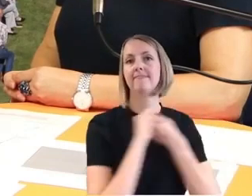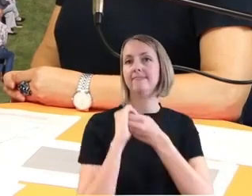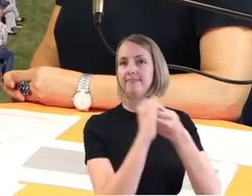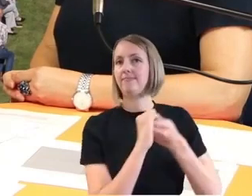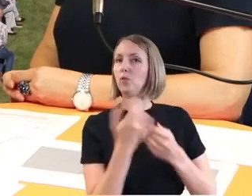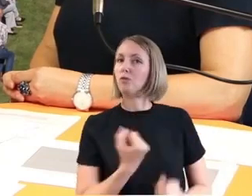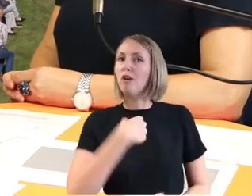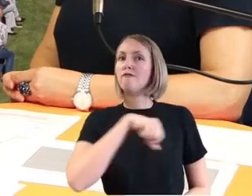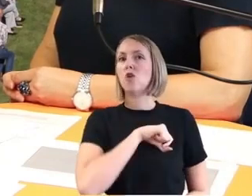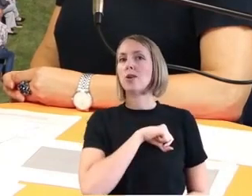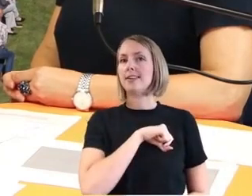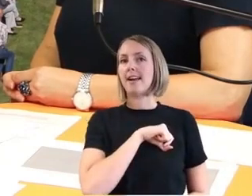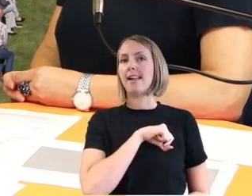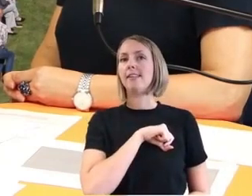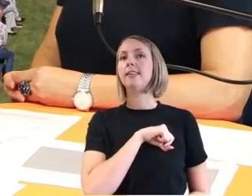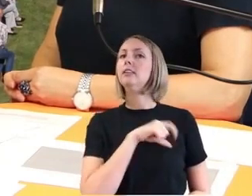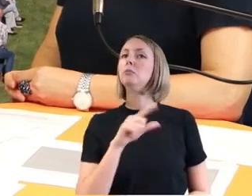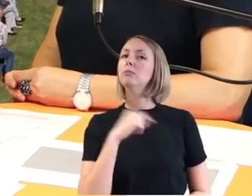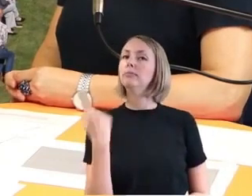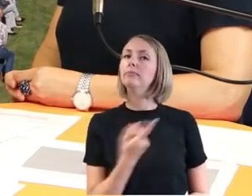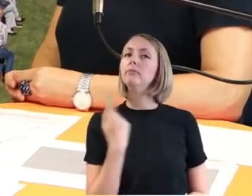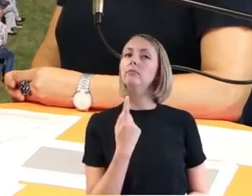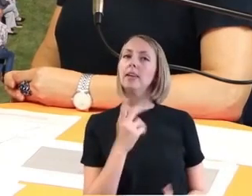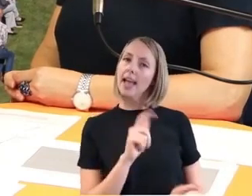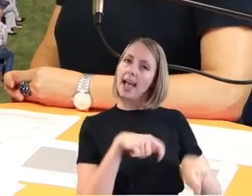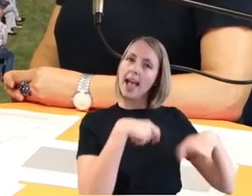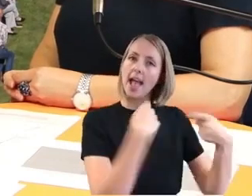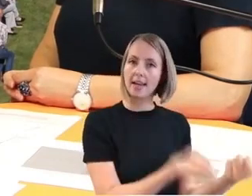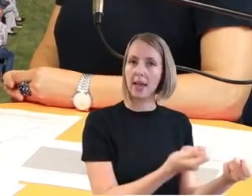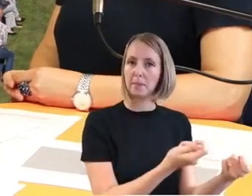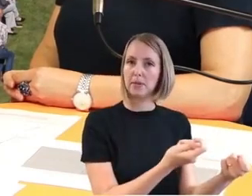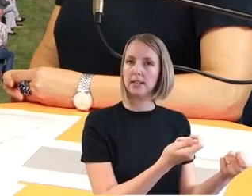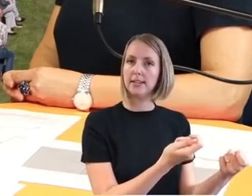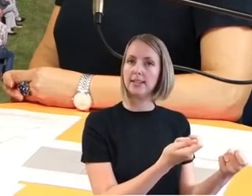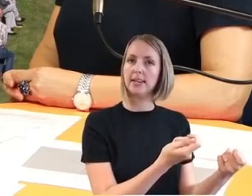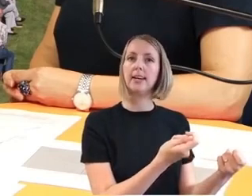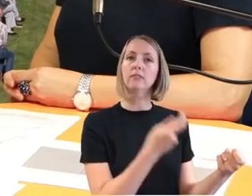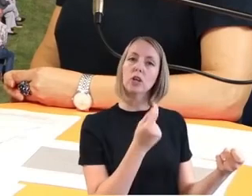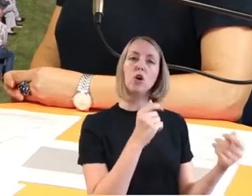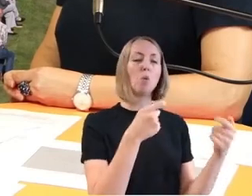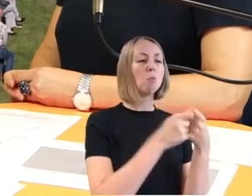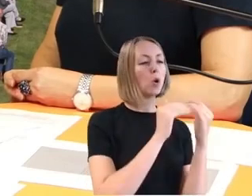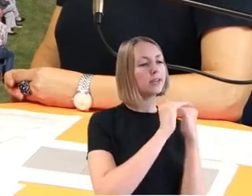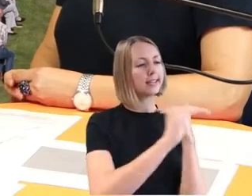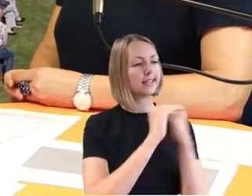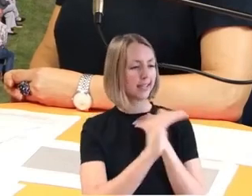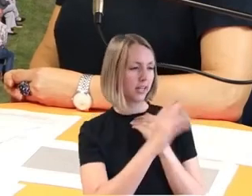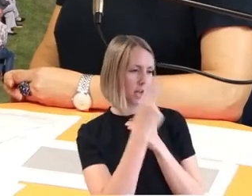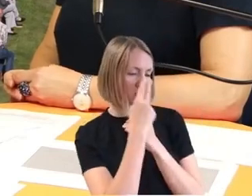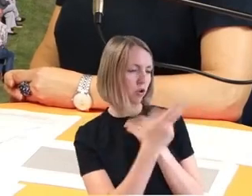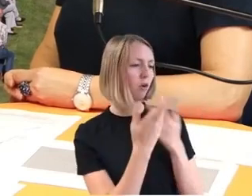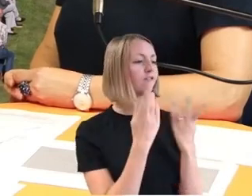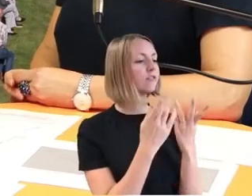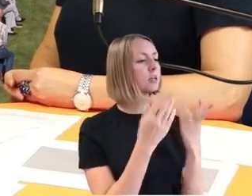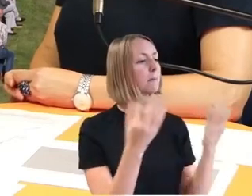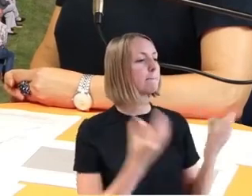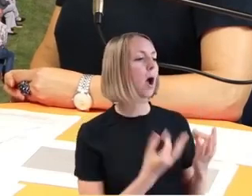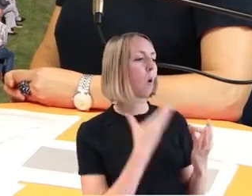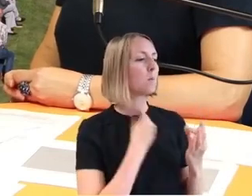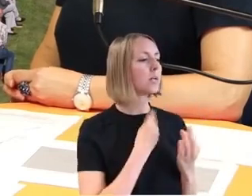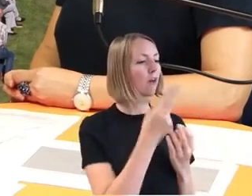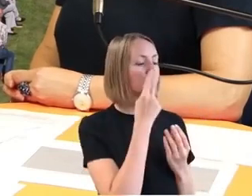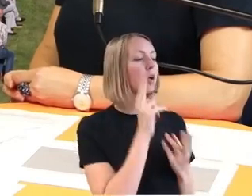dass auch die Ergebnisse des Projektes auch tatsächlich auf die Bedürfnisse der Bundesländer natürlich zugeschnitten sind. Also